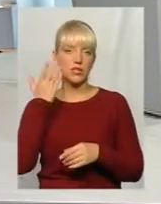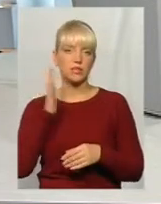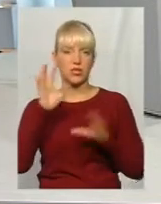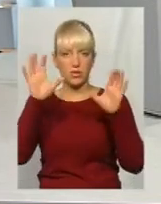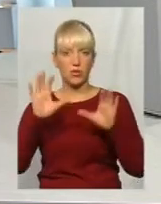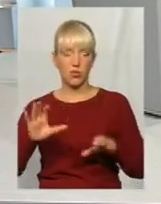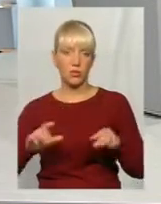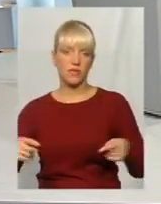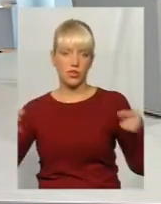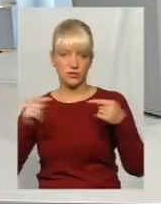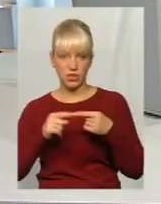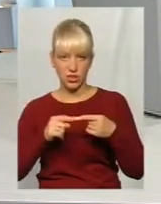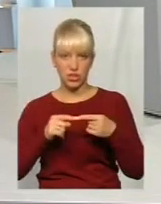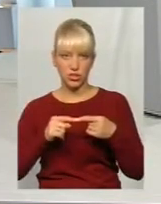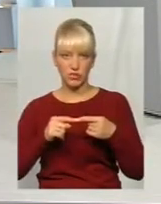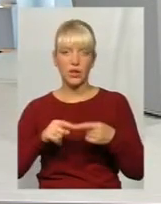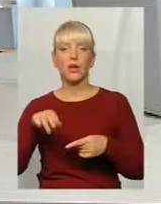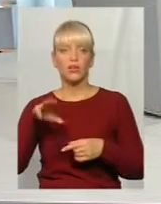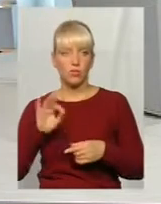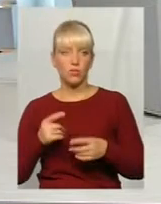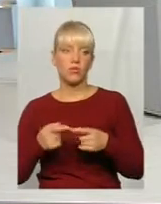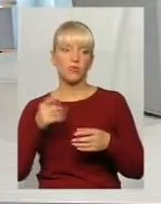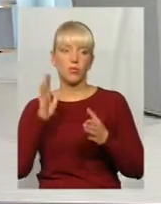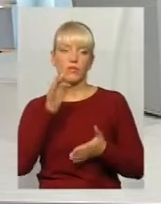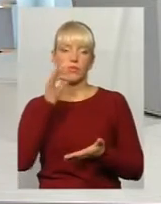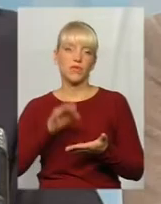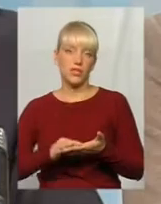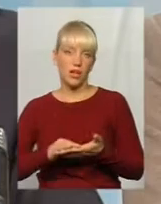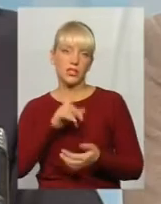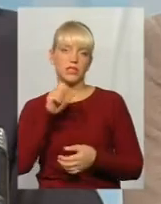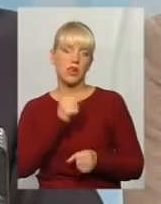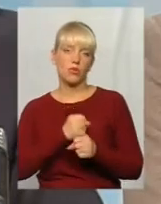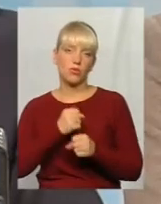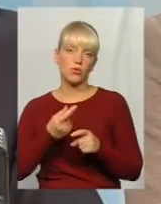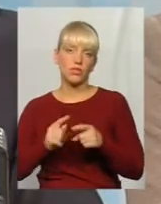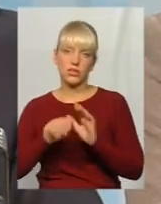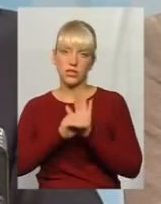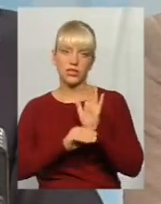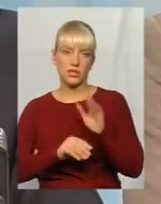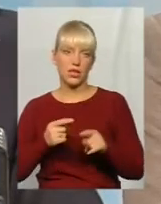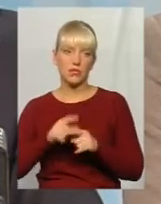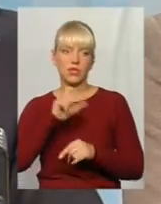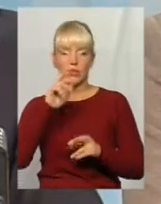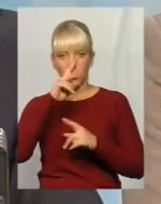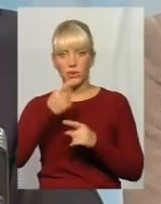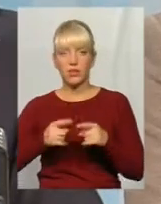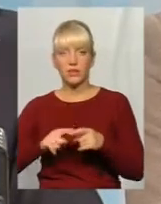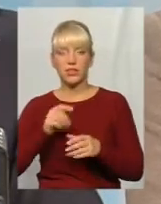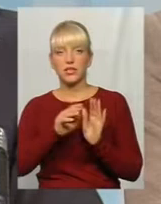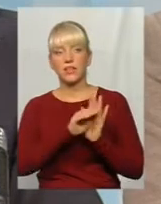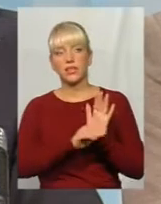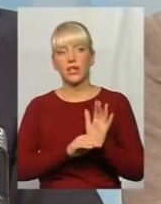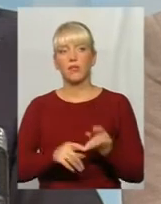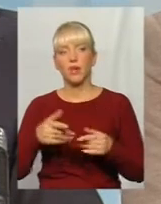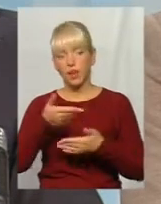визначено, потім, ну, тоді буде вже якась відповідальність за роботу в цій системі, ну, за помилки в роботі в цій системі. А так, поки